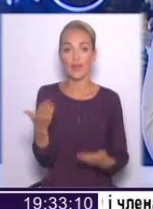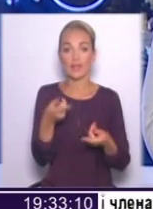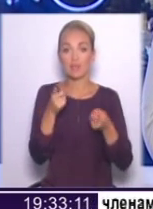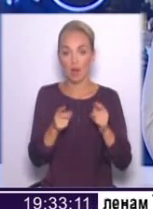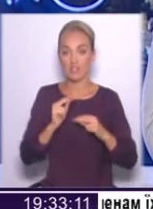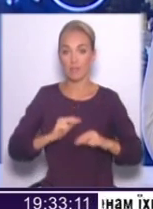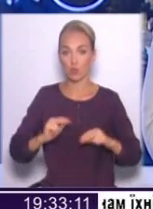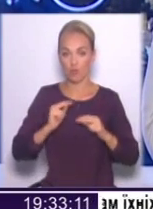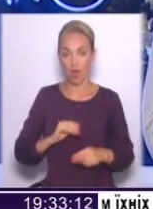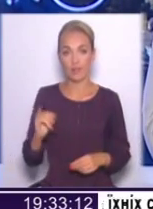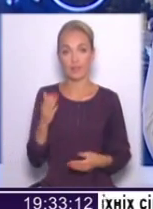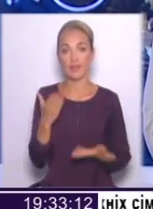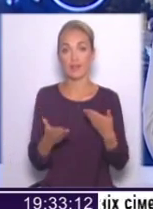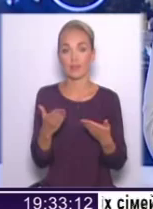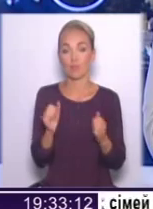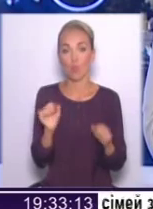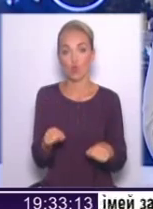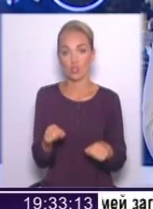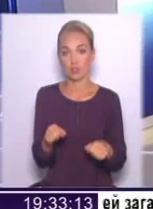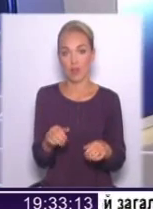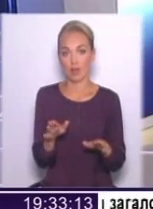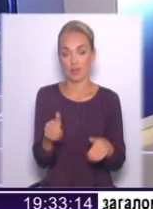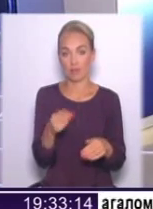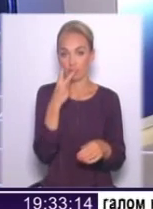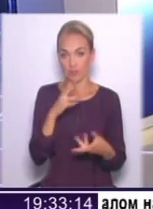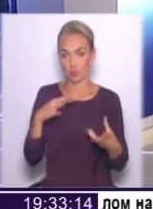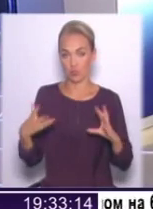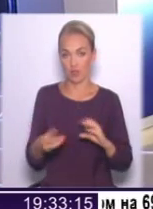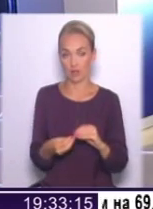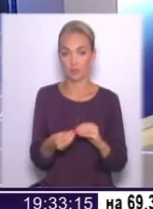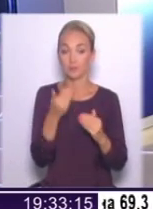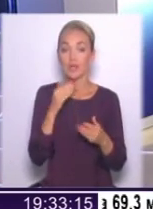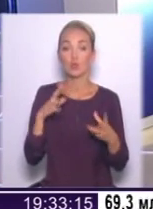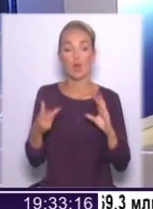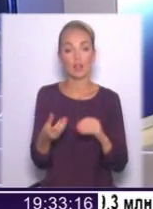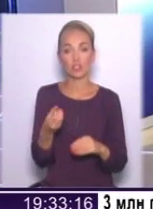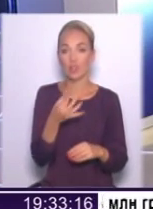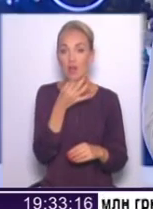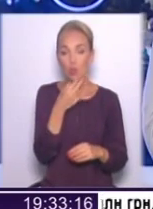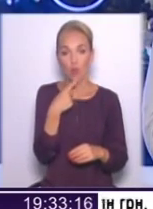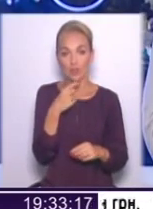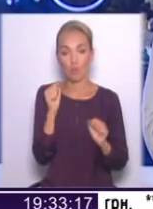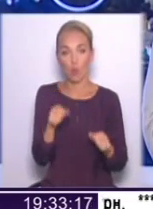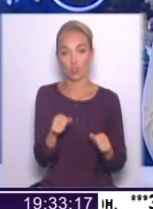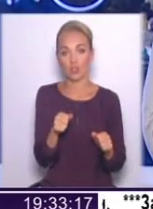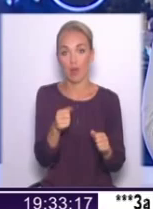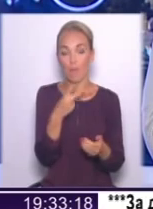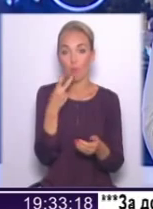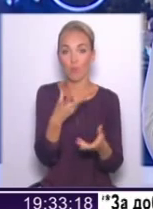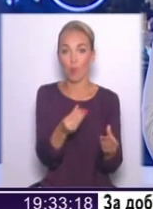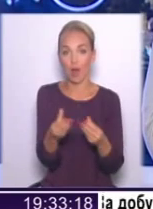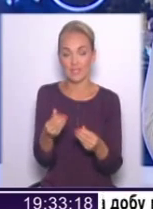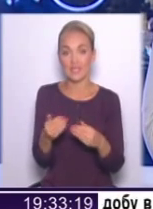і які, ну, можна навіть помацати. Результати. Ну, результати ще рано говорити, але можна помацати. Тобто, по всякому разі, рівень довіри до